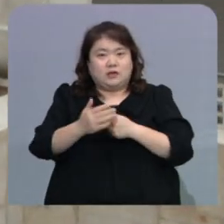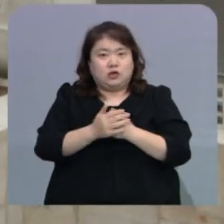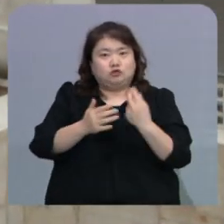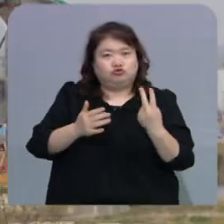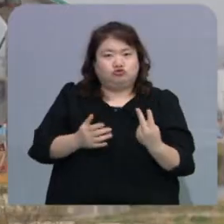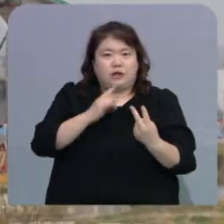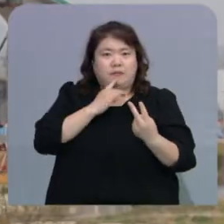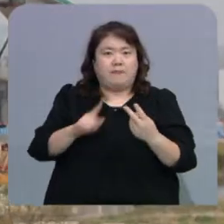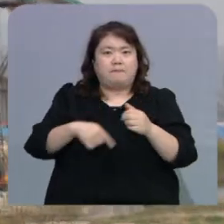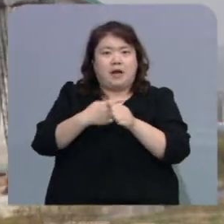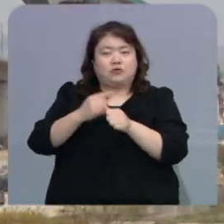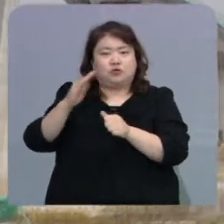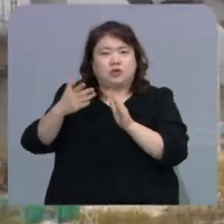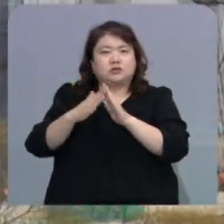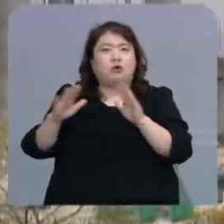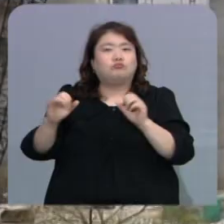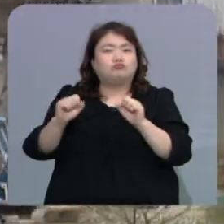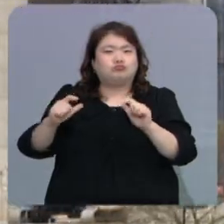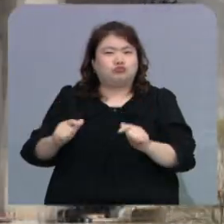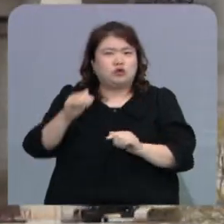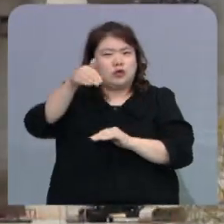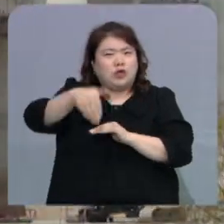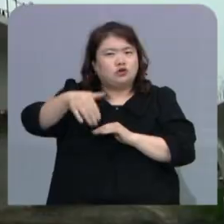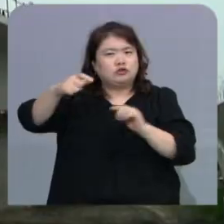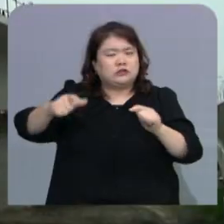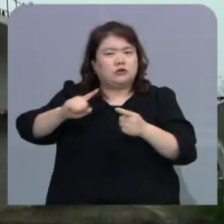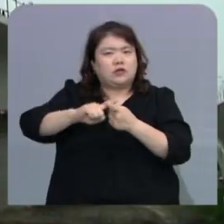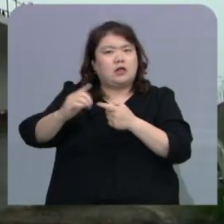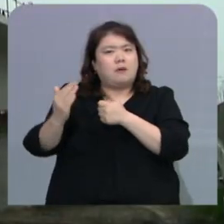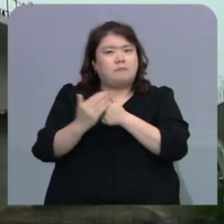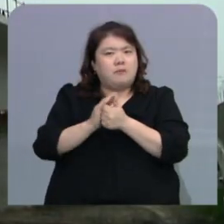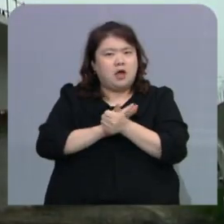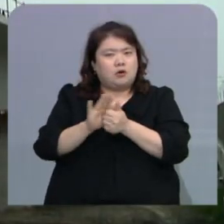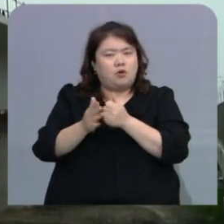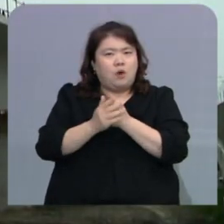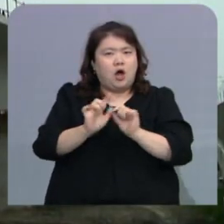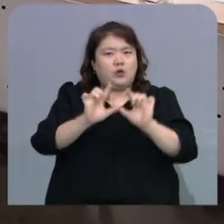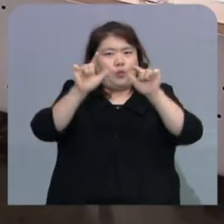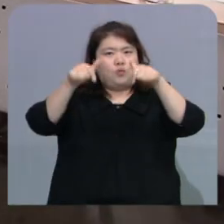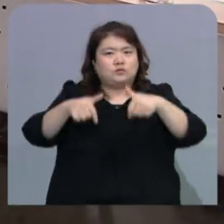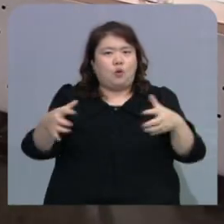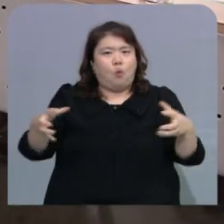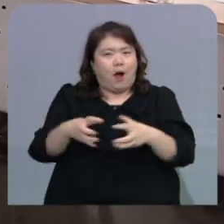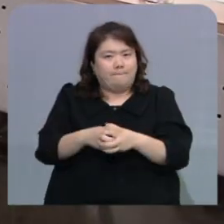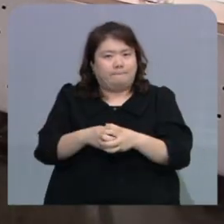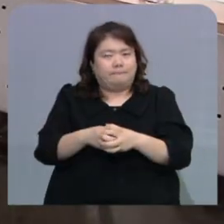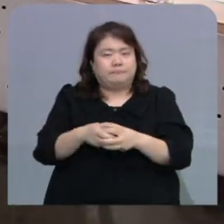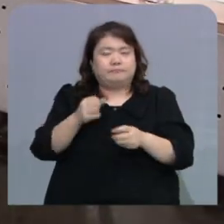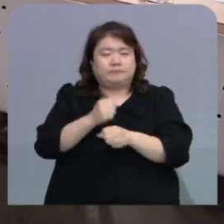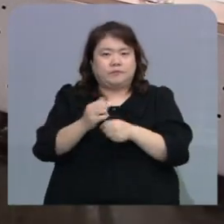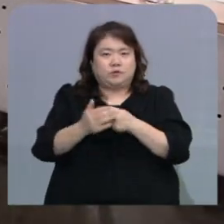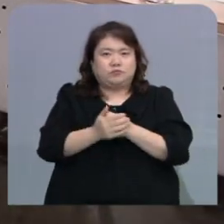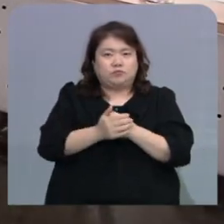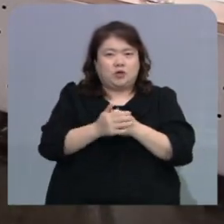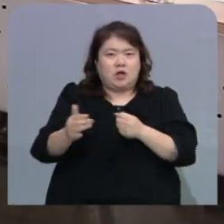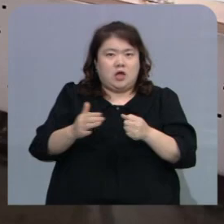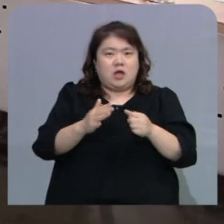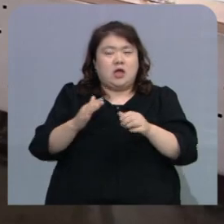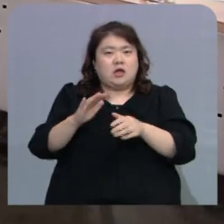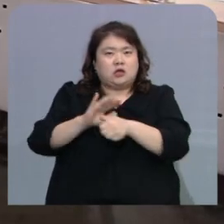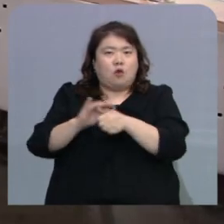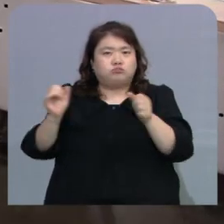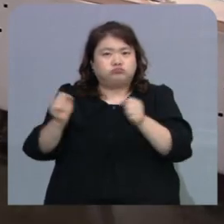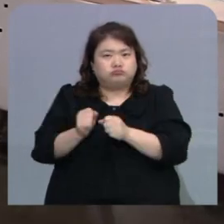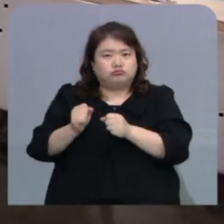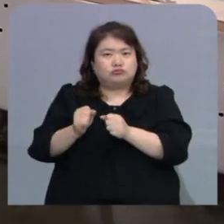반영된 전라북도. 낙후 지역에 대한 배려와 동서화합 등을 명분 삼아 전주와 경북 김천 간 철도 사업은